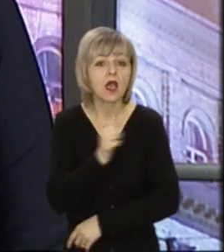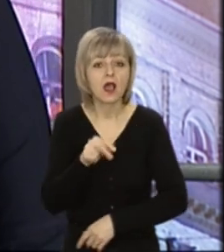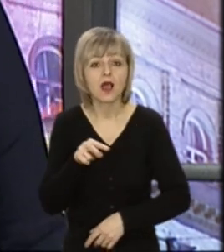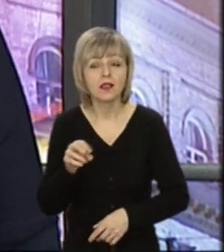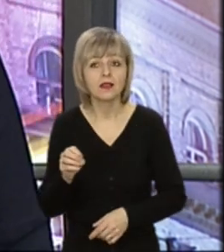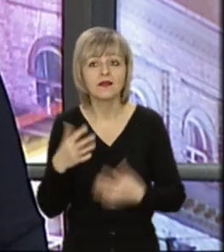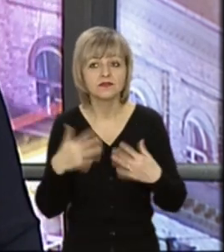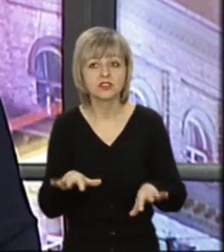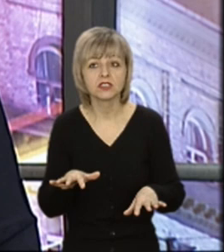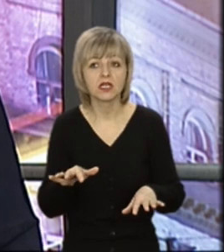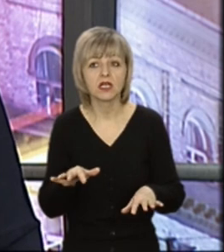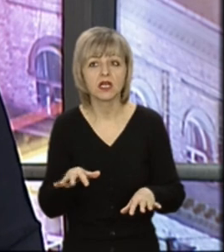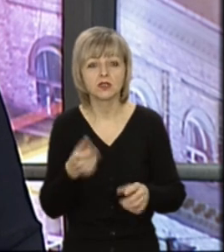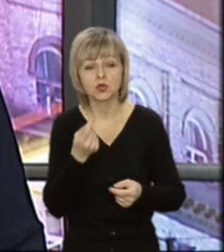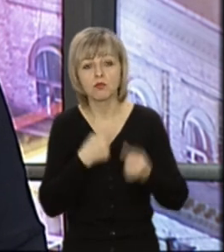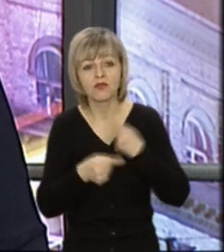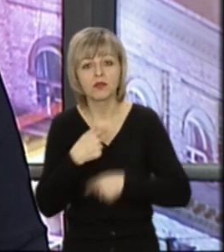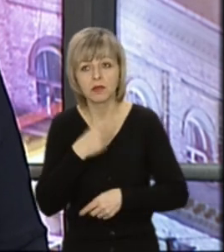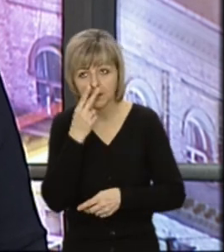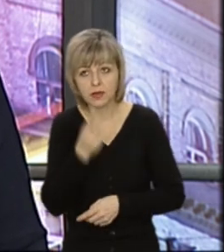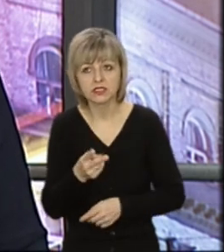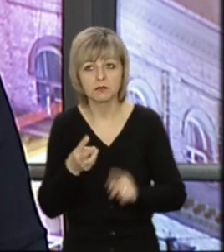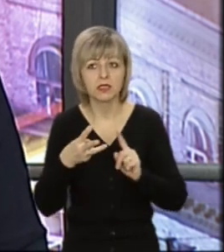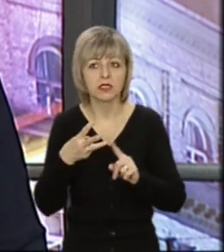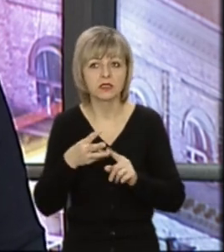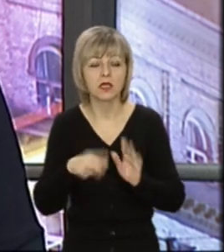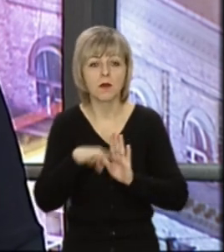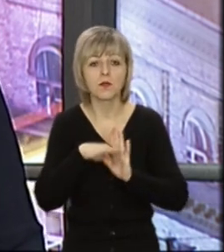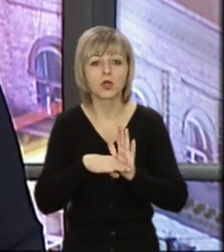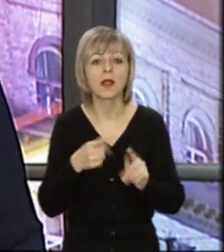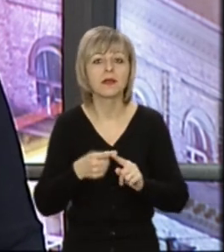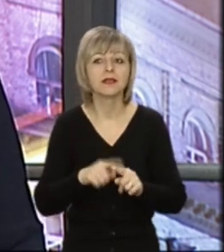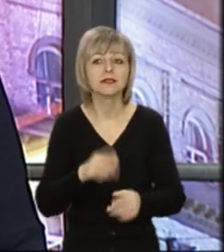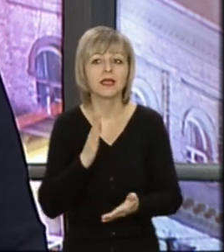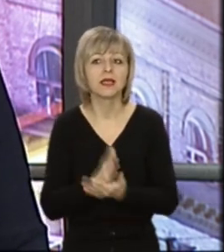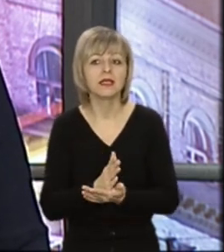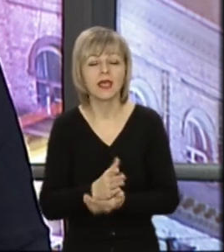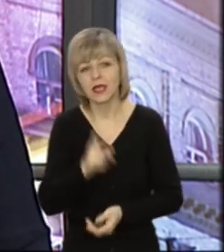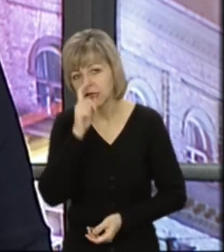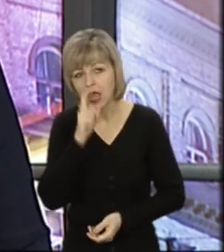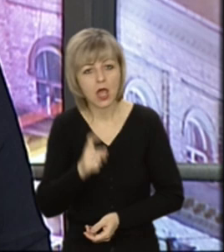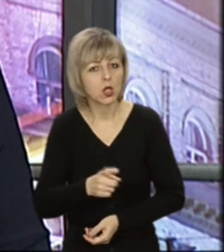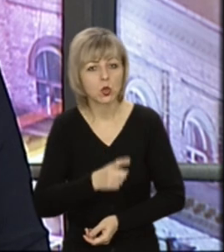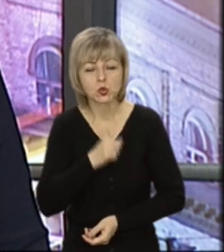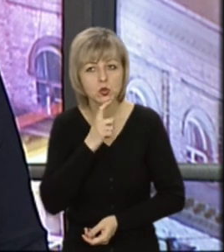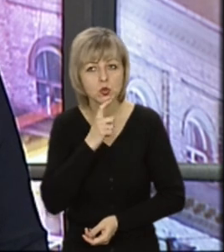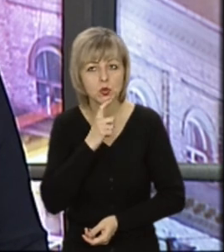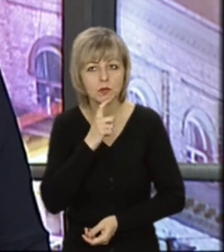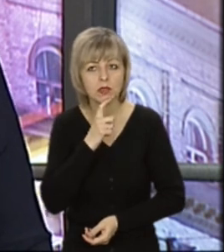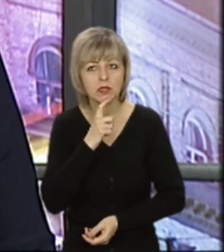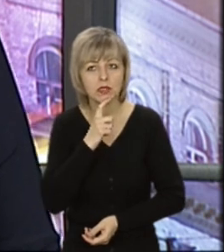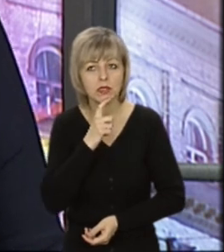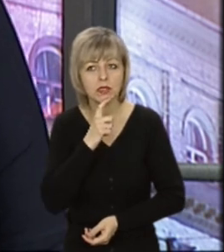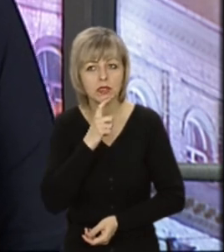але вже трошки повертаються, і ми це бачимо. І третя програма – це є нерозуміння, то, як в цій